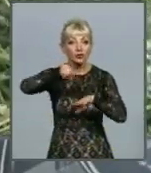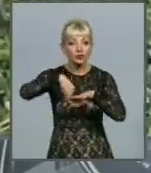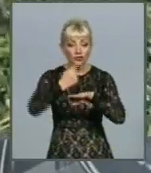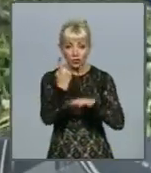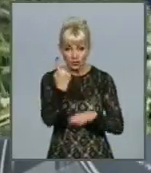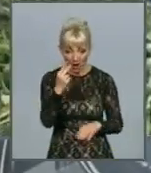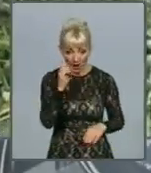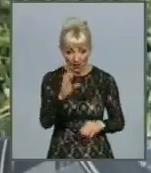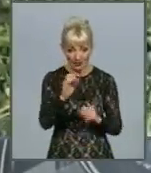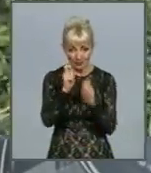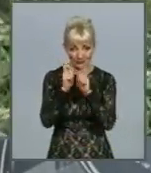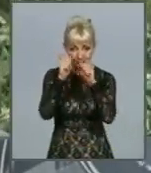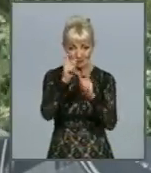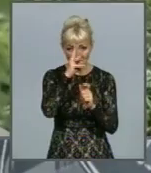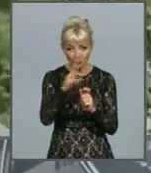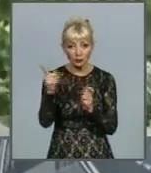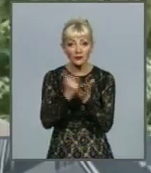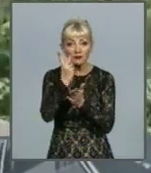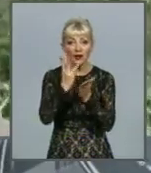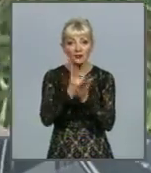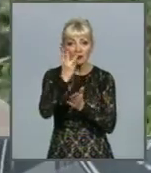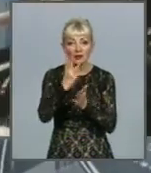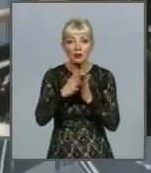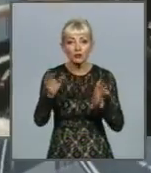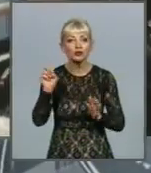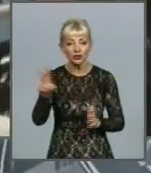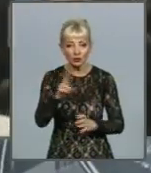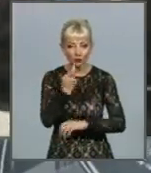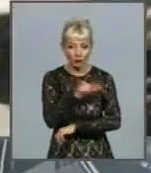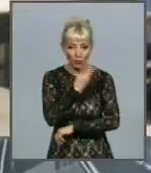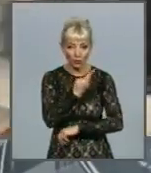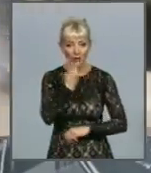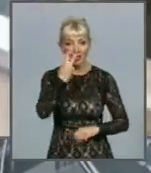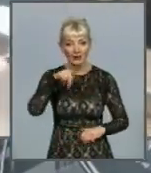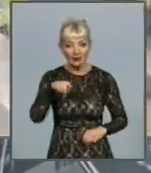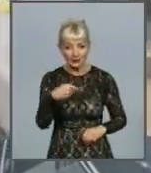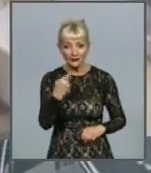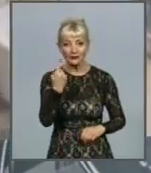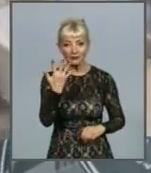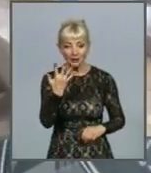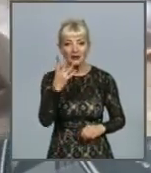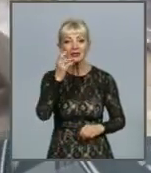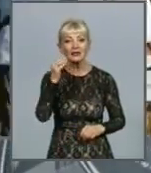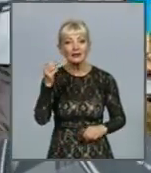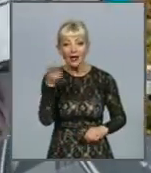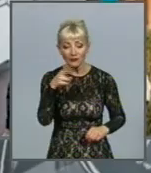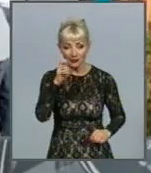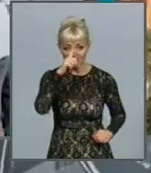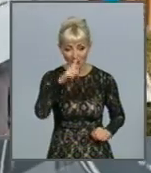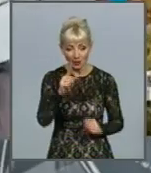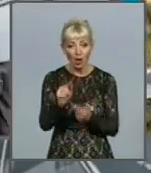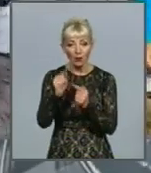Тож на виході зарплати в них удвічі, тричі вищі, аніж у Польщі. Дві-дві з половиною тисячі євро на місяць, проти